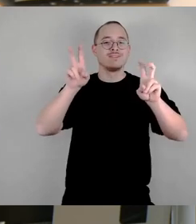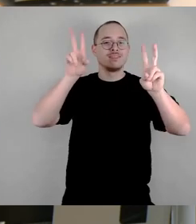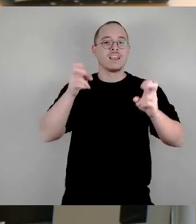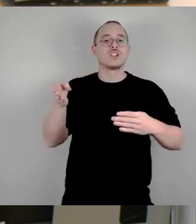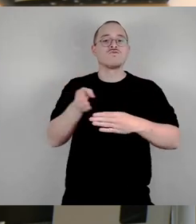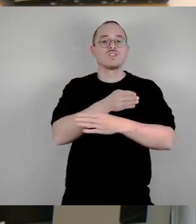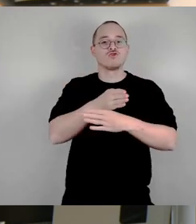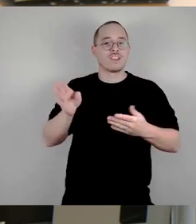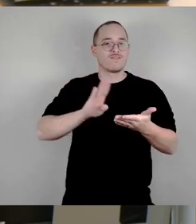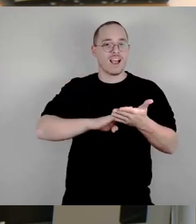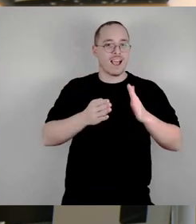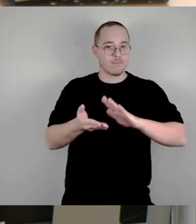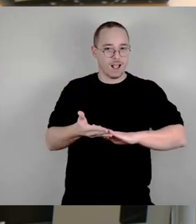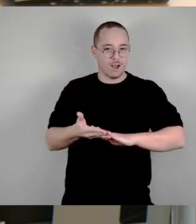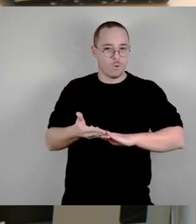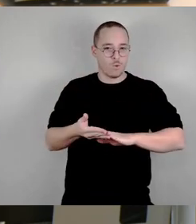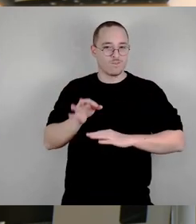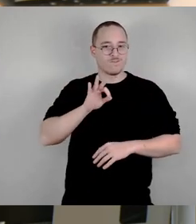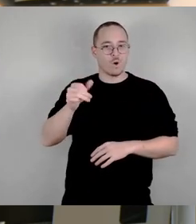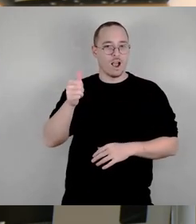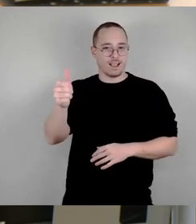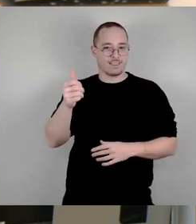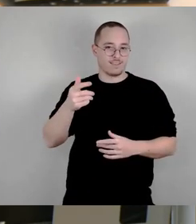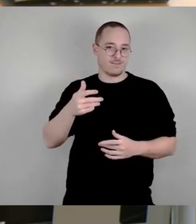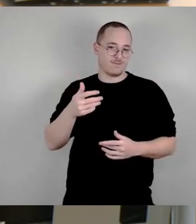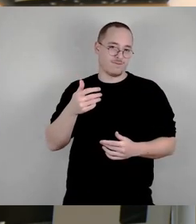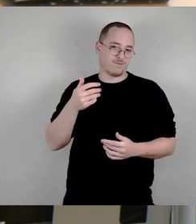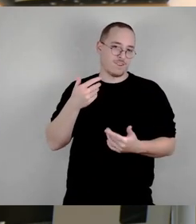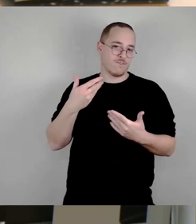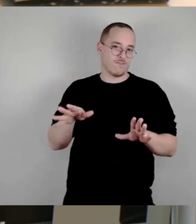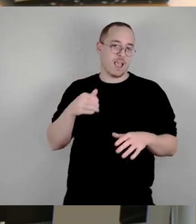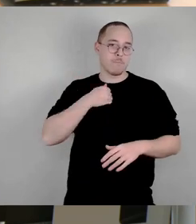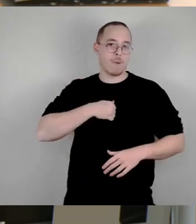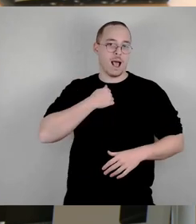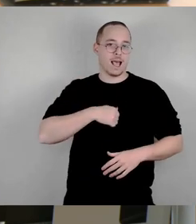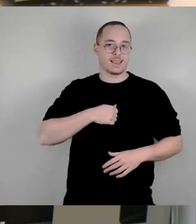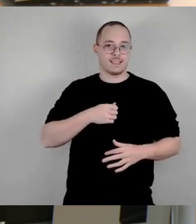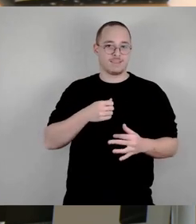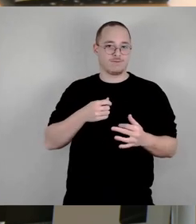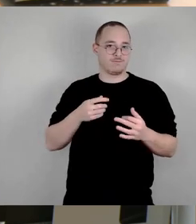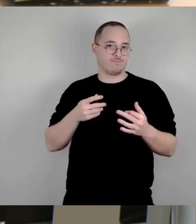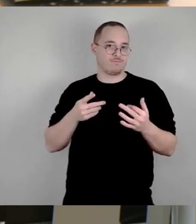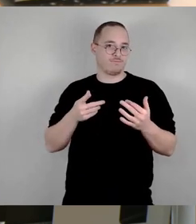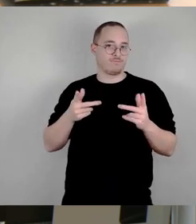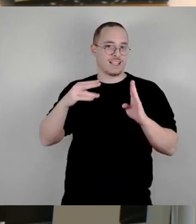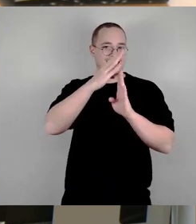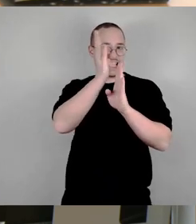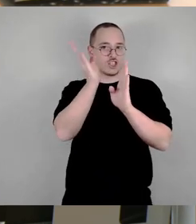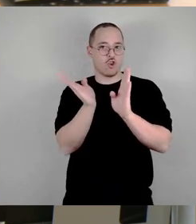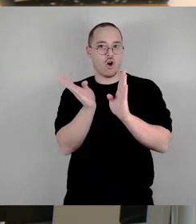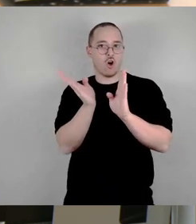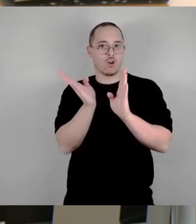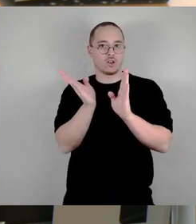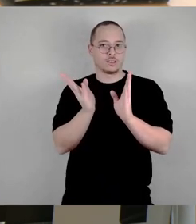gewährleistet werden. Aber meine Damen und Herren, das ist eines unserer beliebtesten Freibäder mit